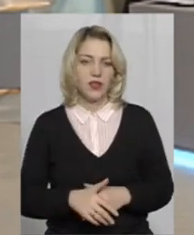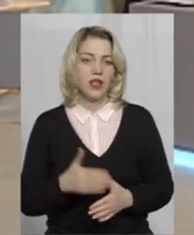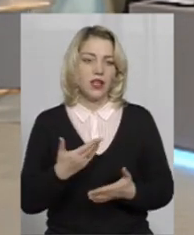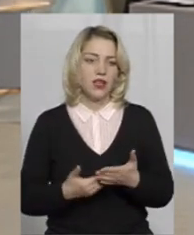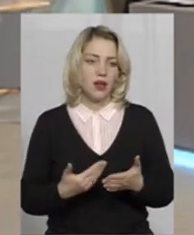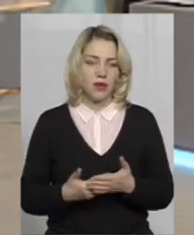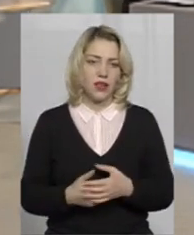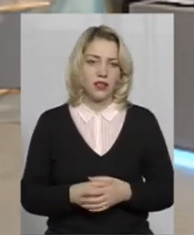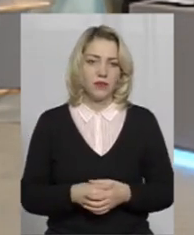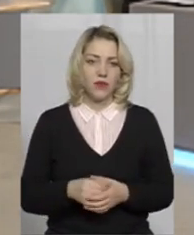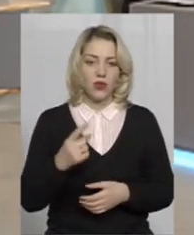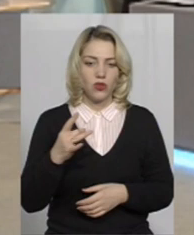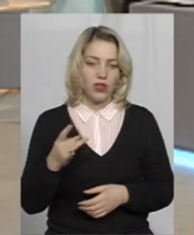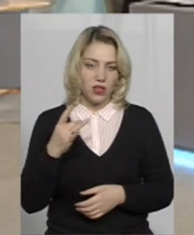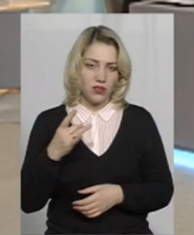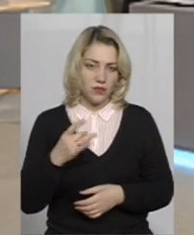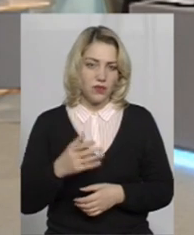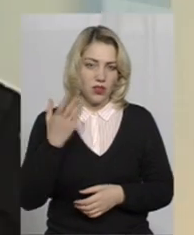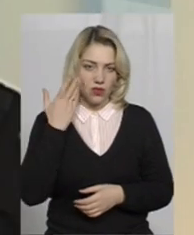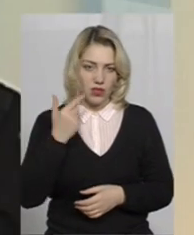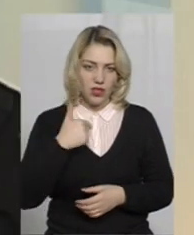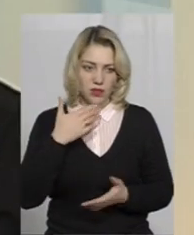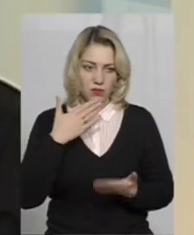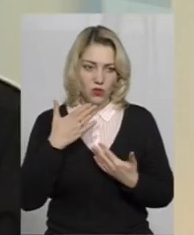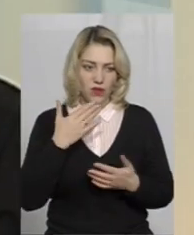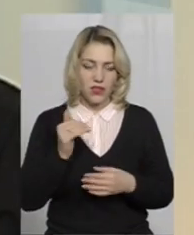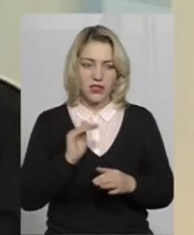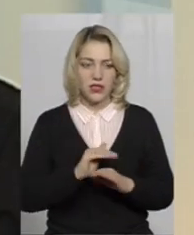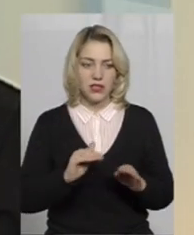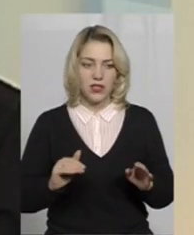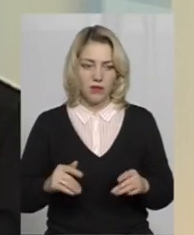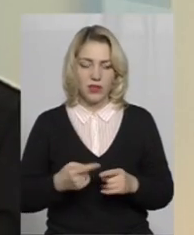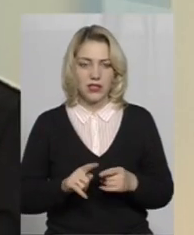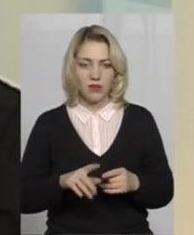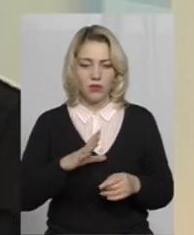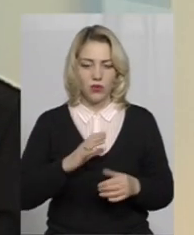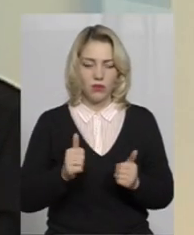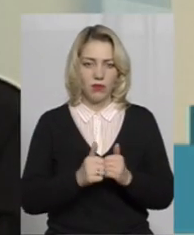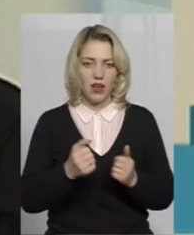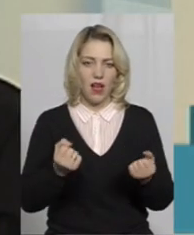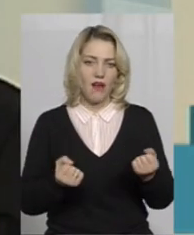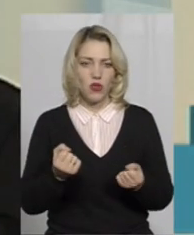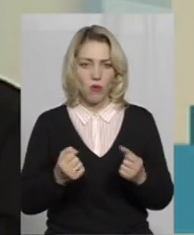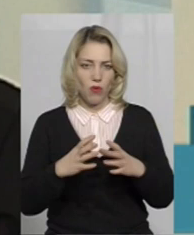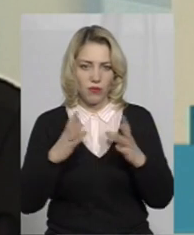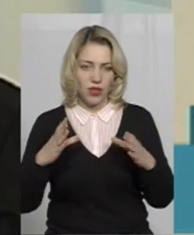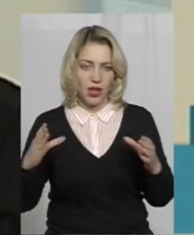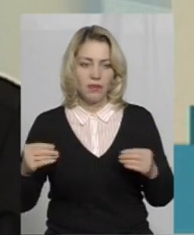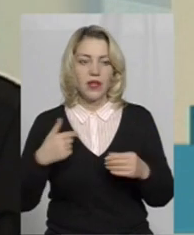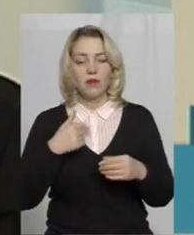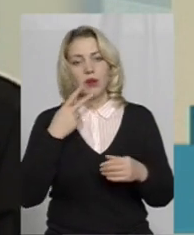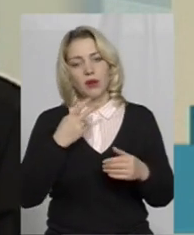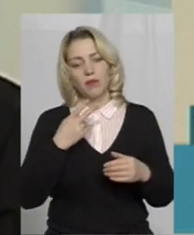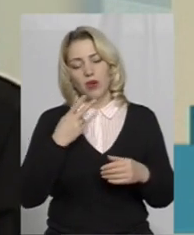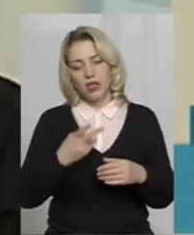Наприклад. Наприклад, одного разу, коли я спілкувалася з дітьми, безпосередньо це відбувалось біля автомобіля, ми показували